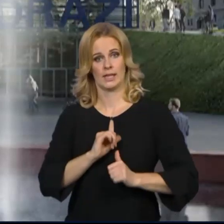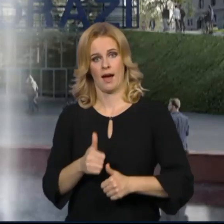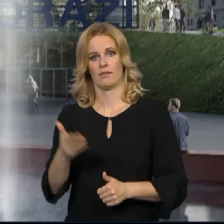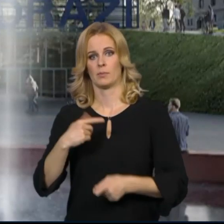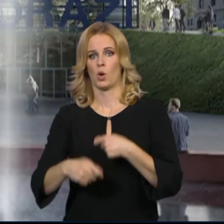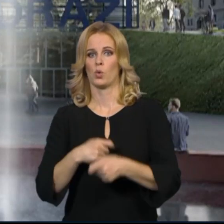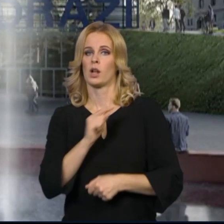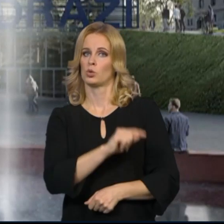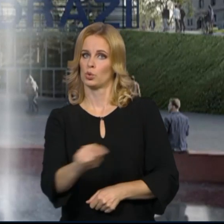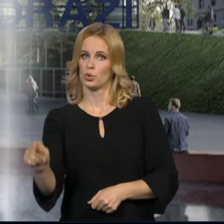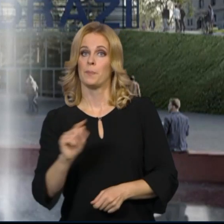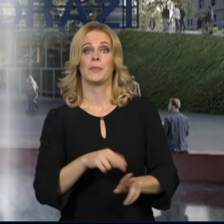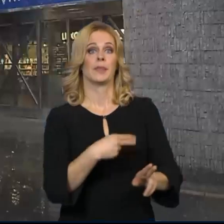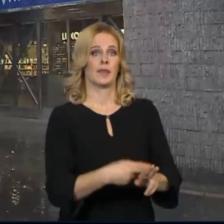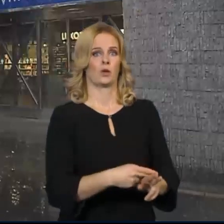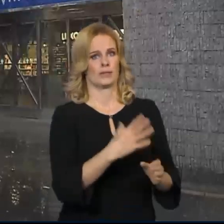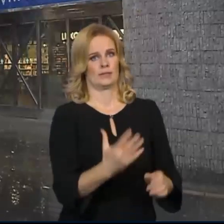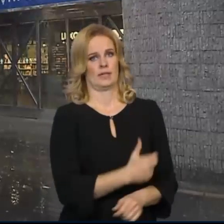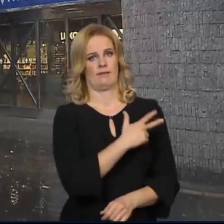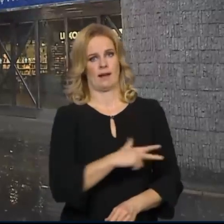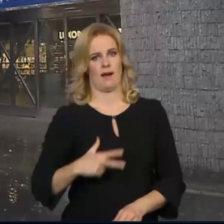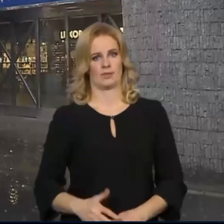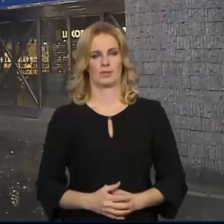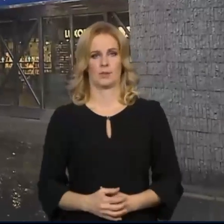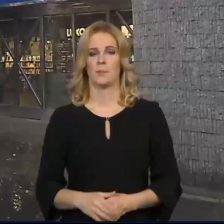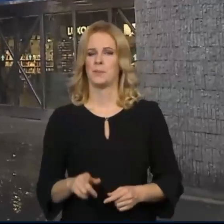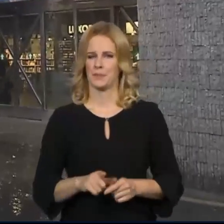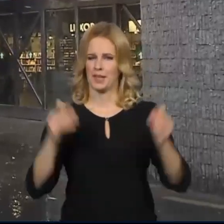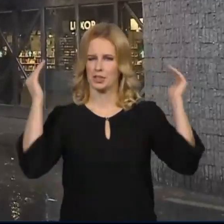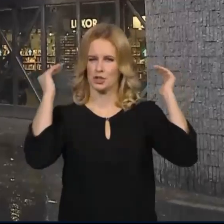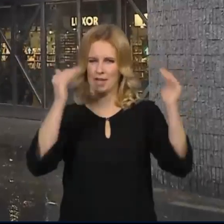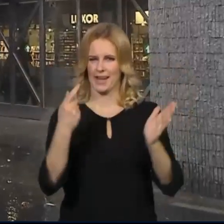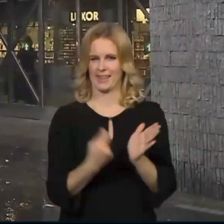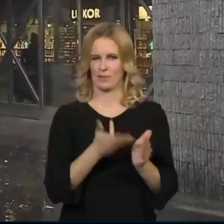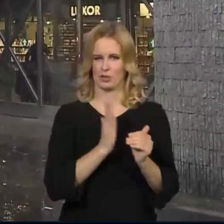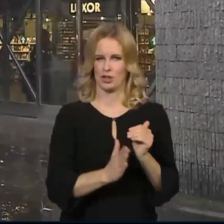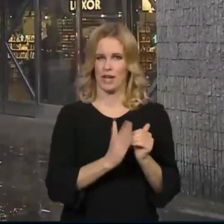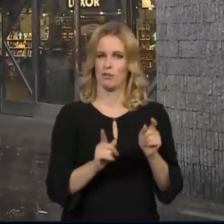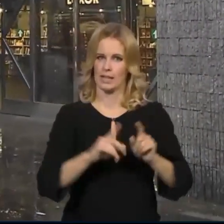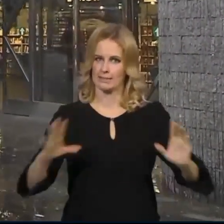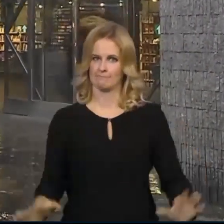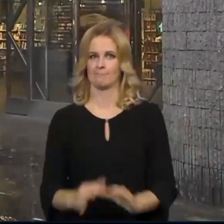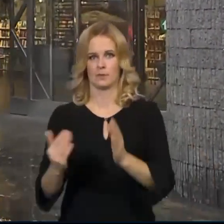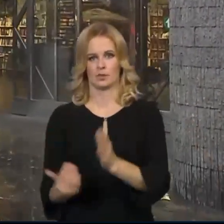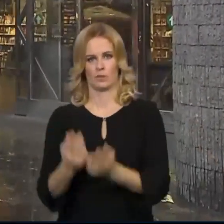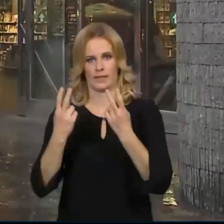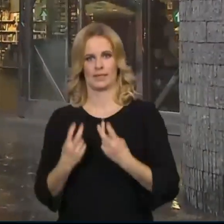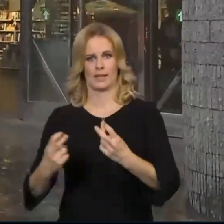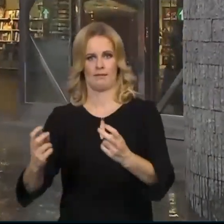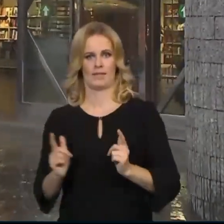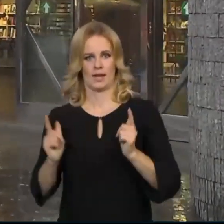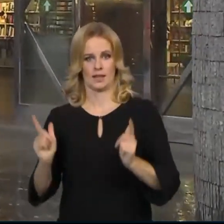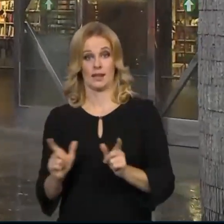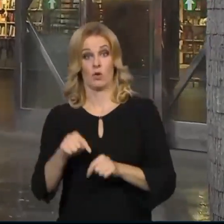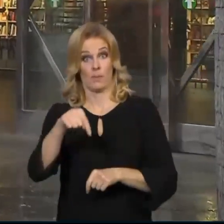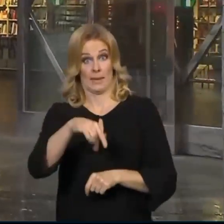ale nakonec vybrala právě projekt z Dánska. Střešní konstrukce navíc přímo naváže na novou tramvajovou zastávku. Koleje povedou přesně v